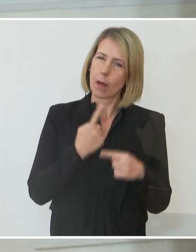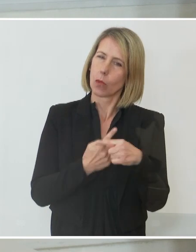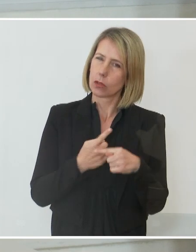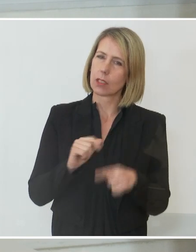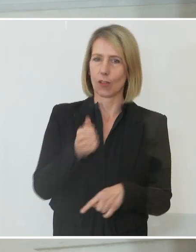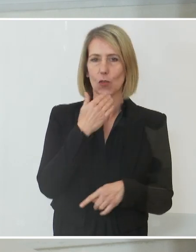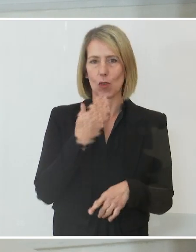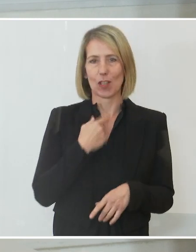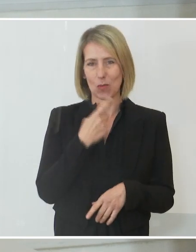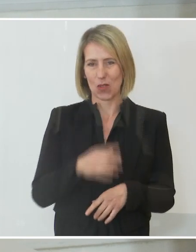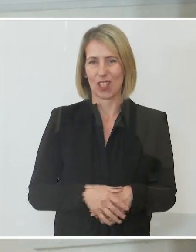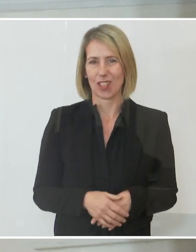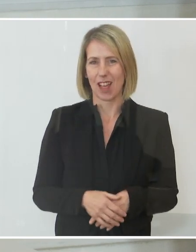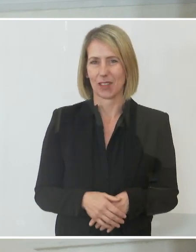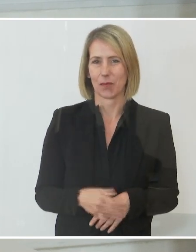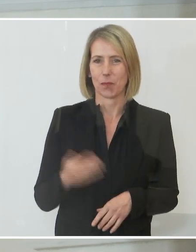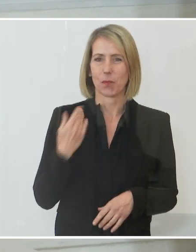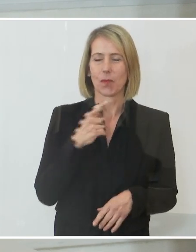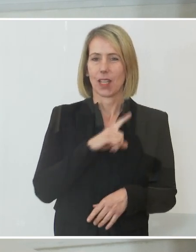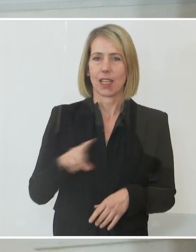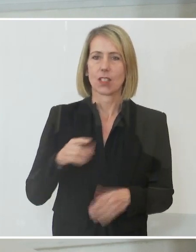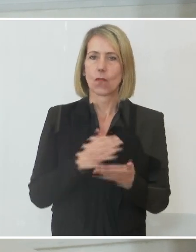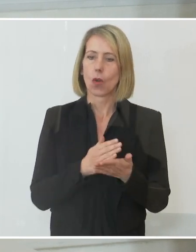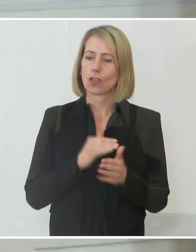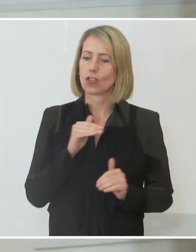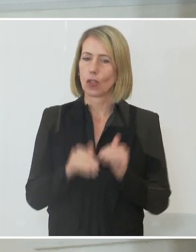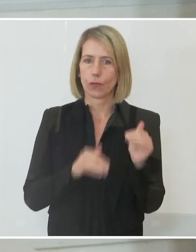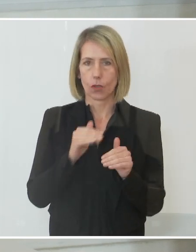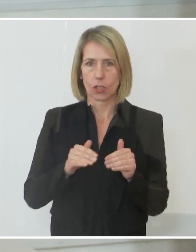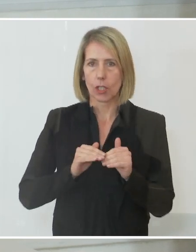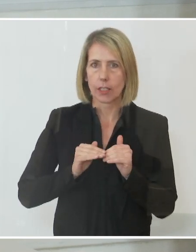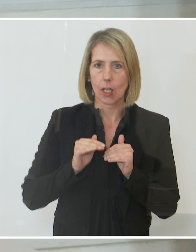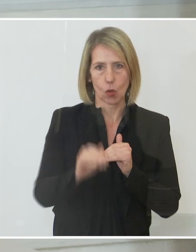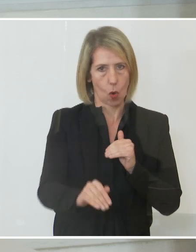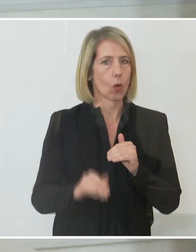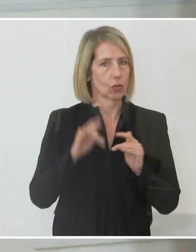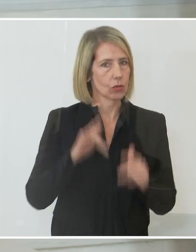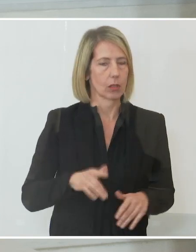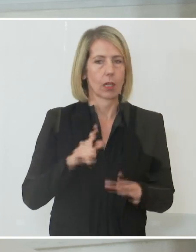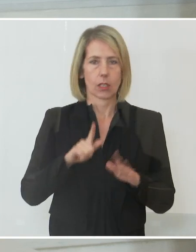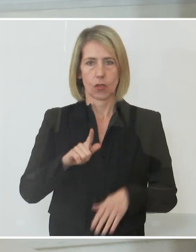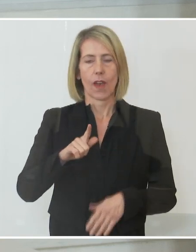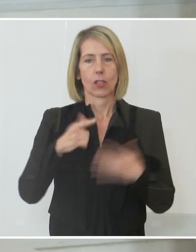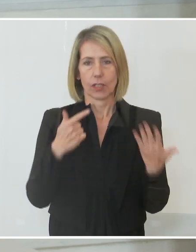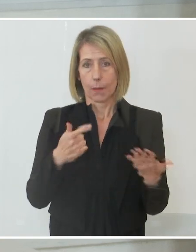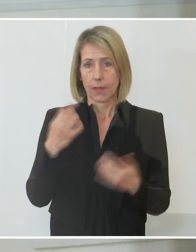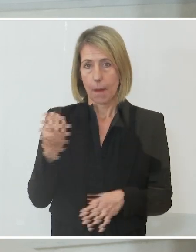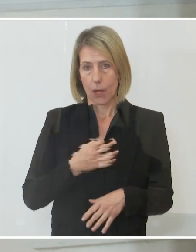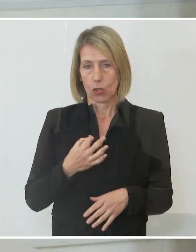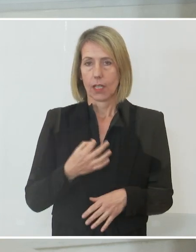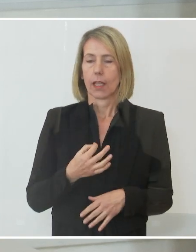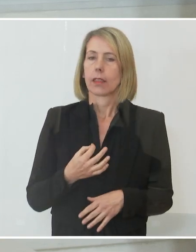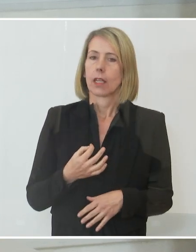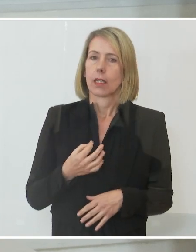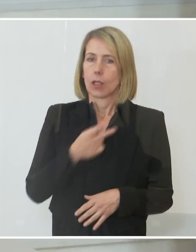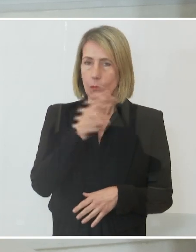In den letzten Wochen sind große Fortschritte gemacht worden. Mittlerweile sind 72 Prozent der Bevölkerung mit einem